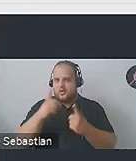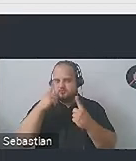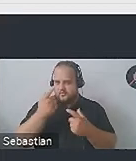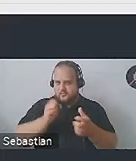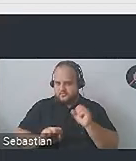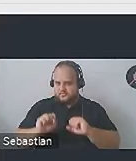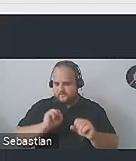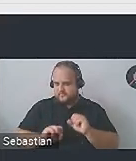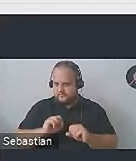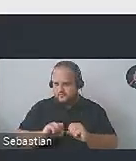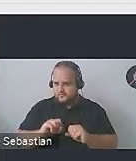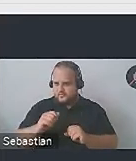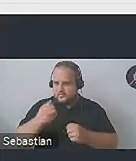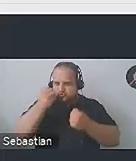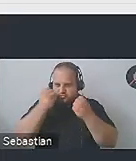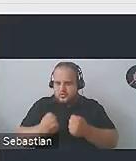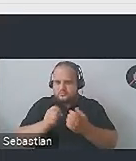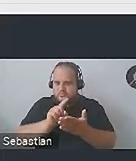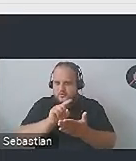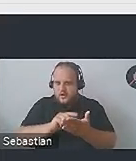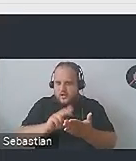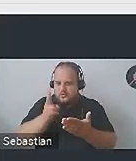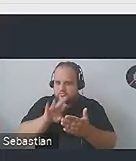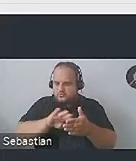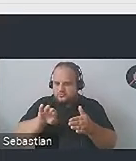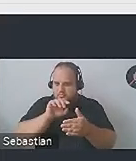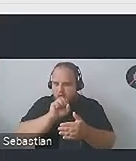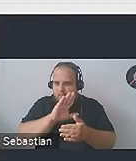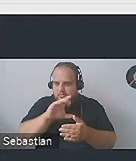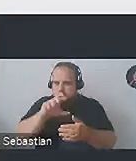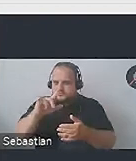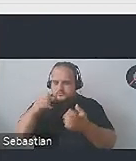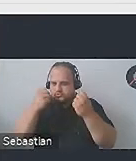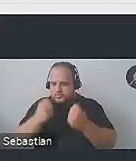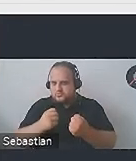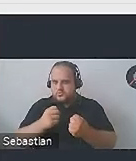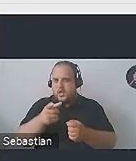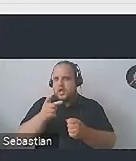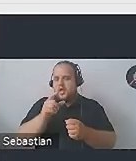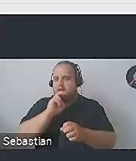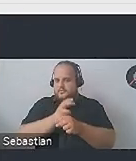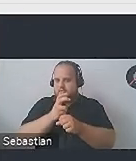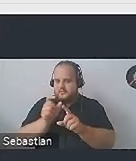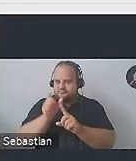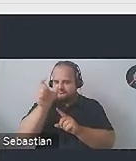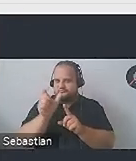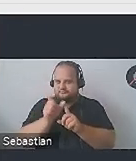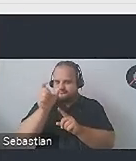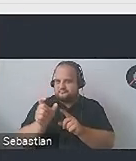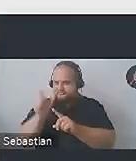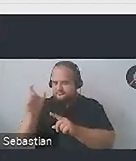niepełnosprawnością ruchową, której trudno jest wybrać każdą literę na klawiaturze, to, że słownik automatycznie podpowie im